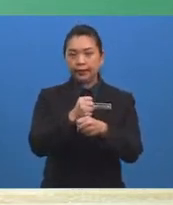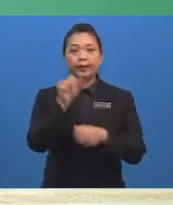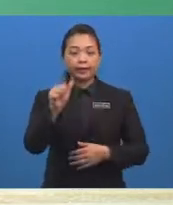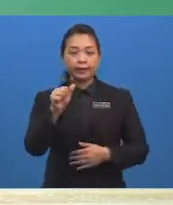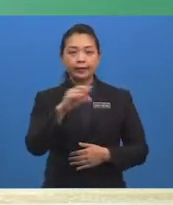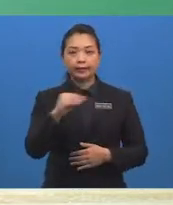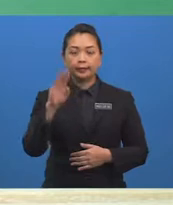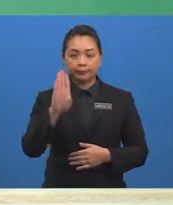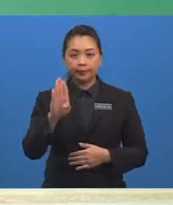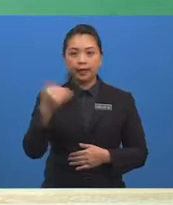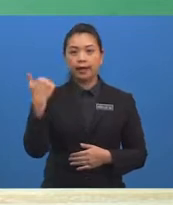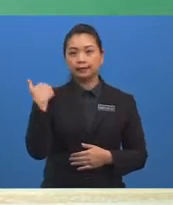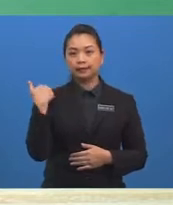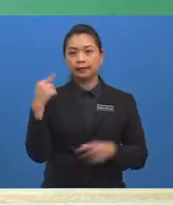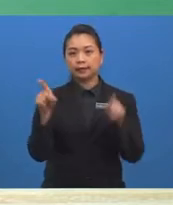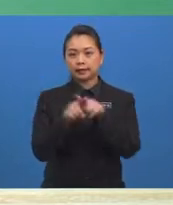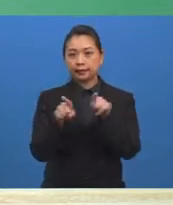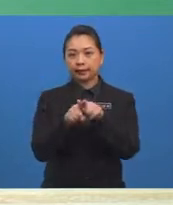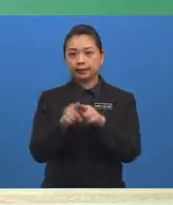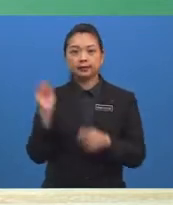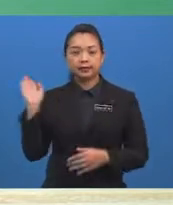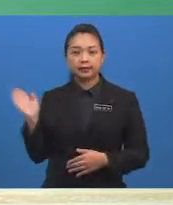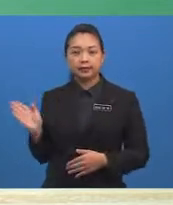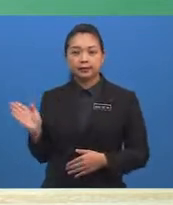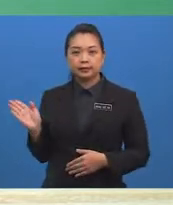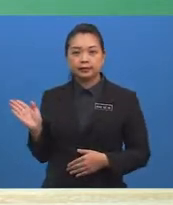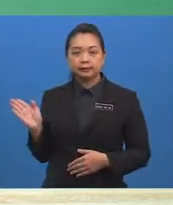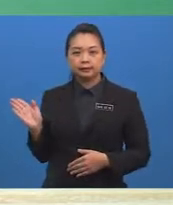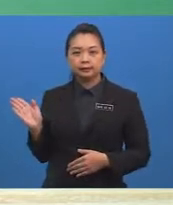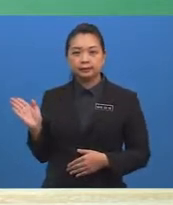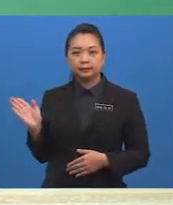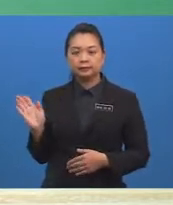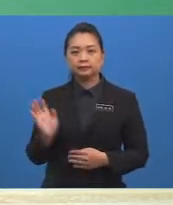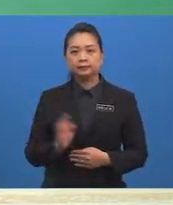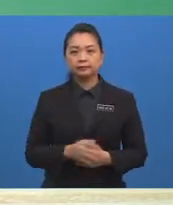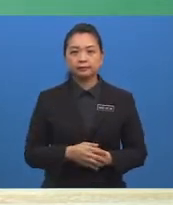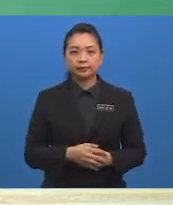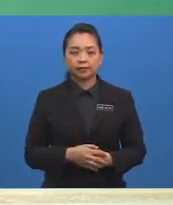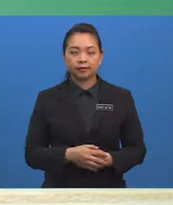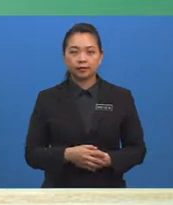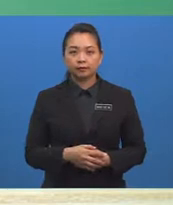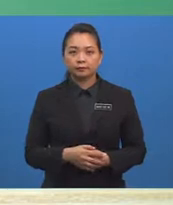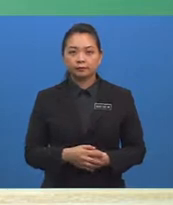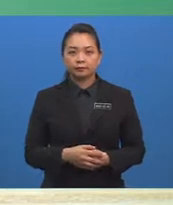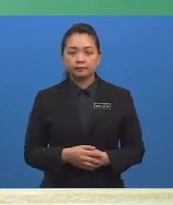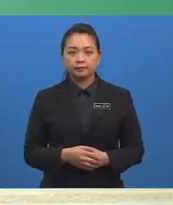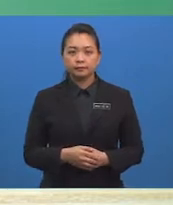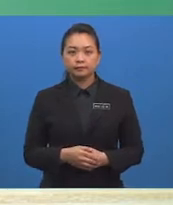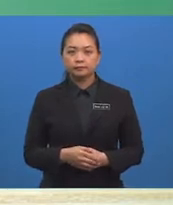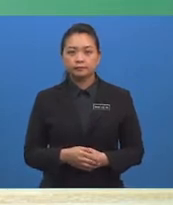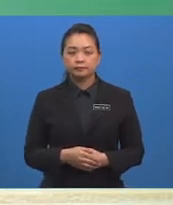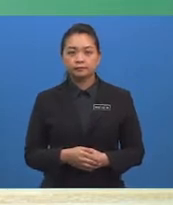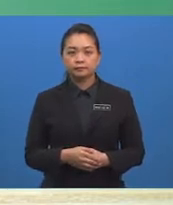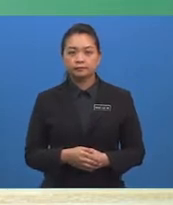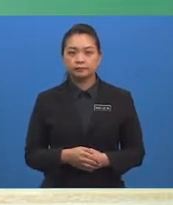adalah bersamaan dengan kebarang kalian peristiwa A Ditambah dengan kebarang kalian